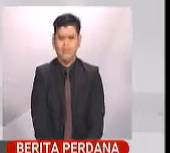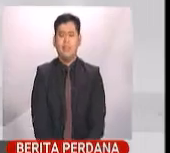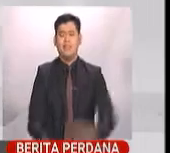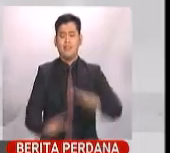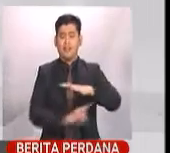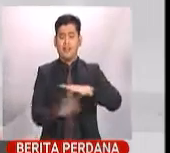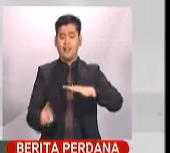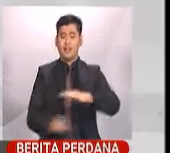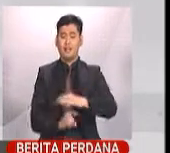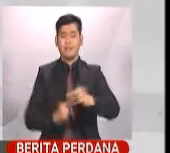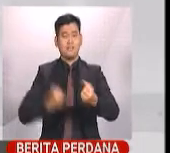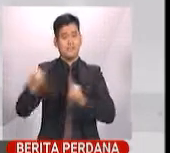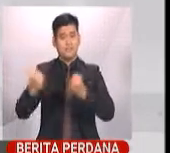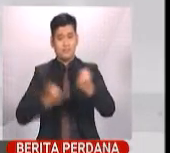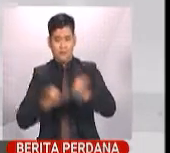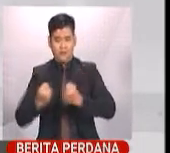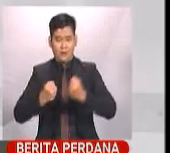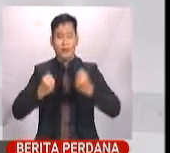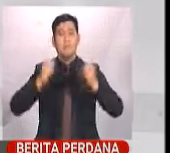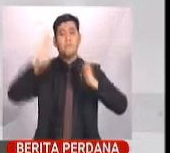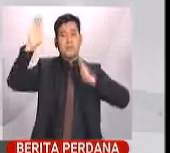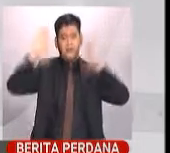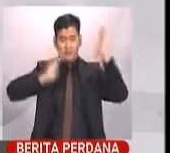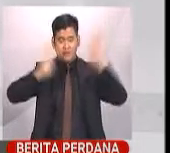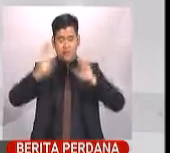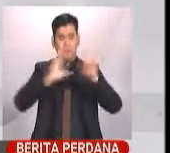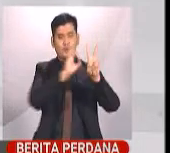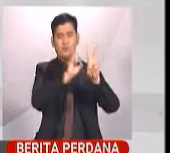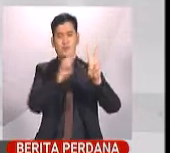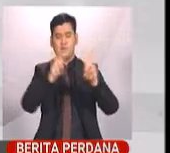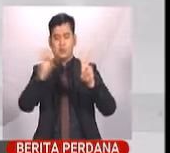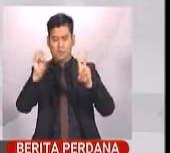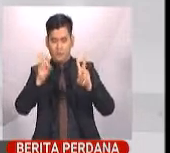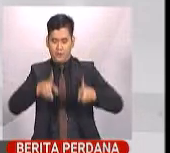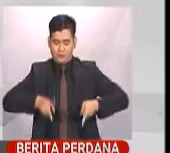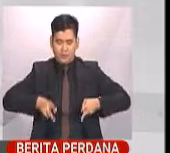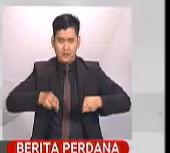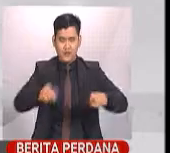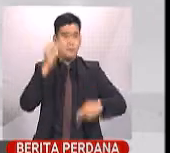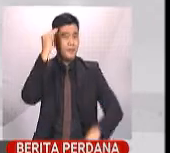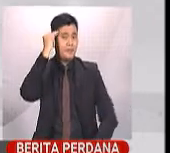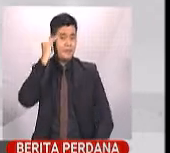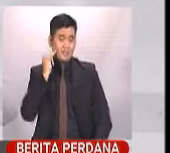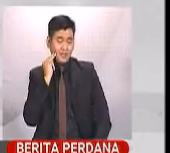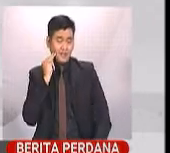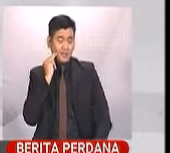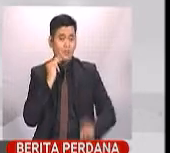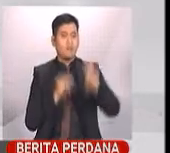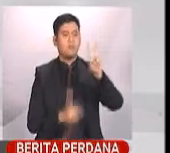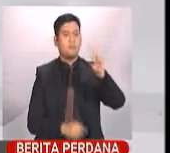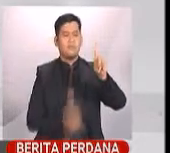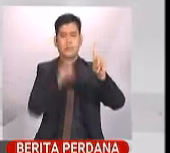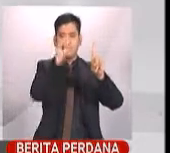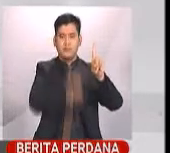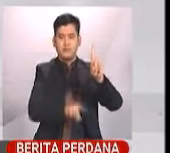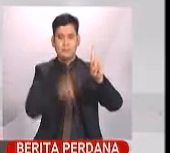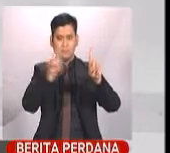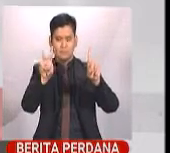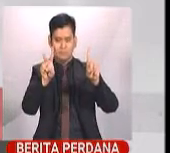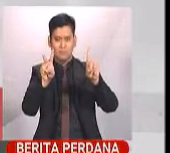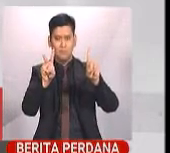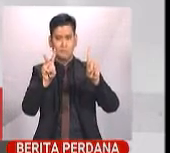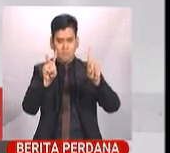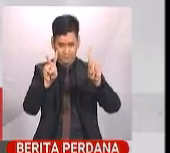Dasar Otomotif Nasional NAP 2020 akan dilancarkan Perdana Menteri, Tuan Dr. Mahathir Mohamad pada 21 Februari ini.